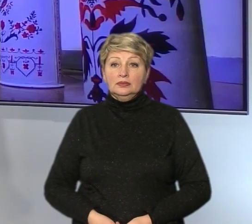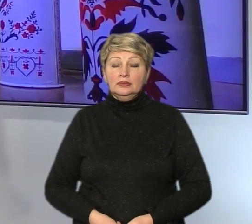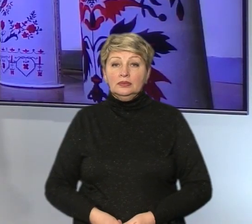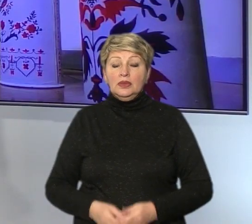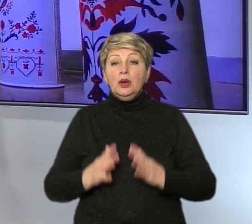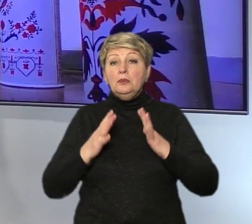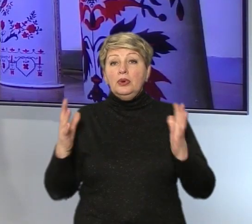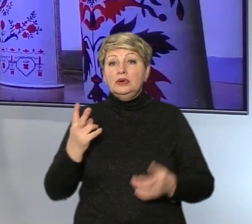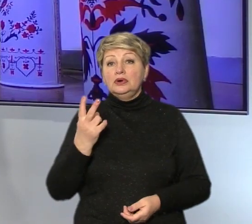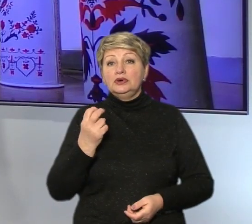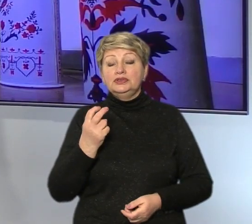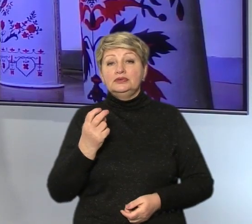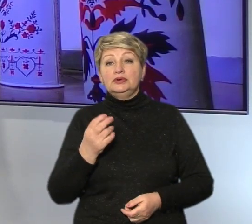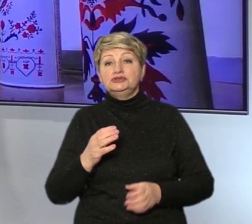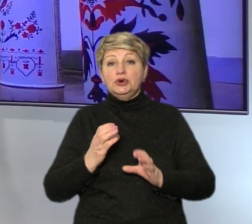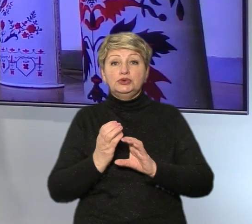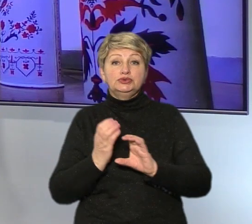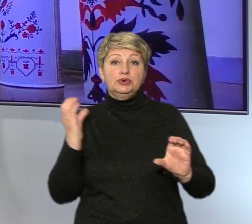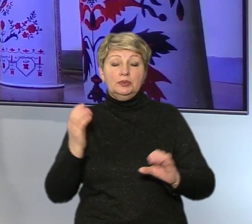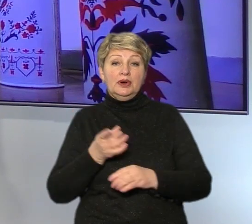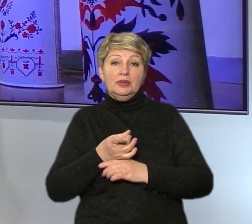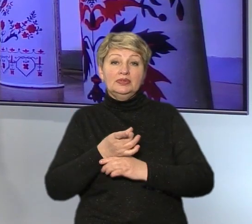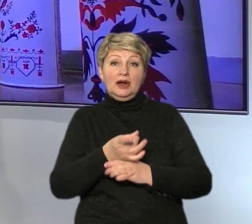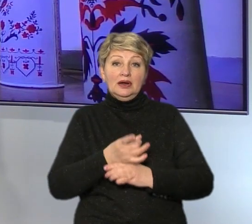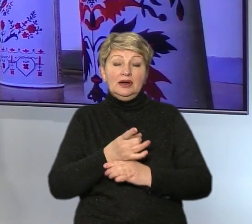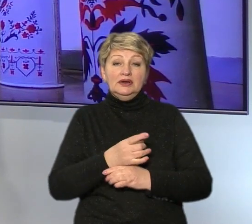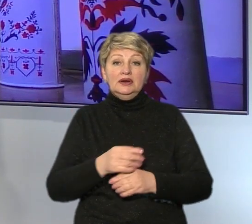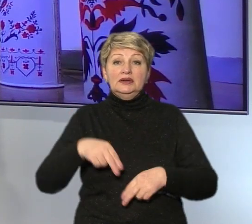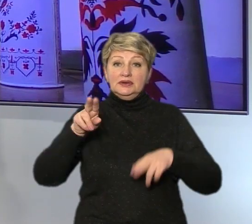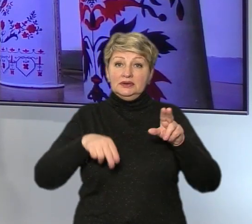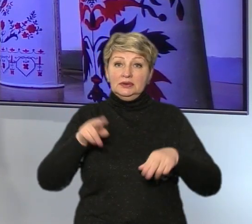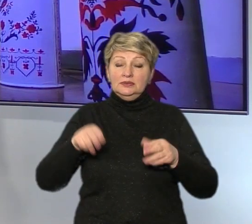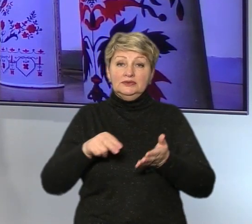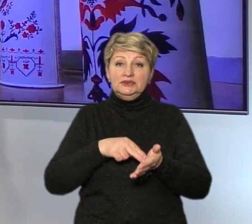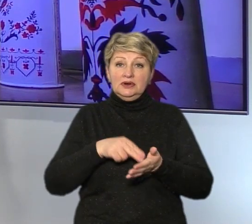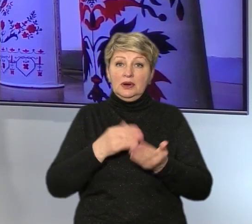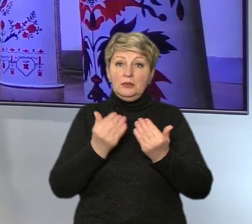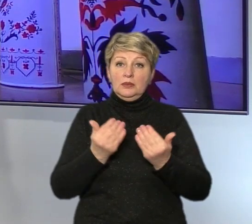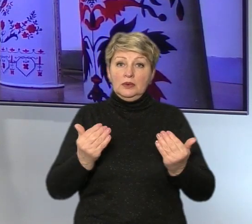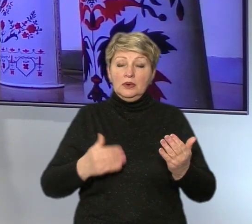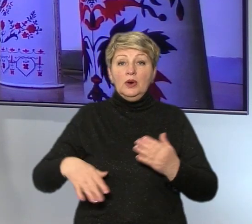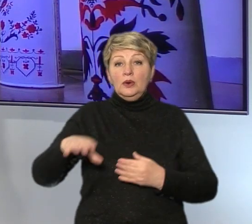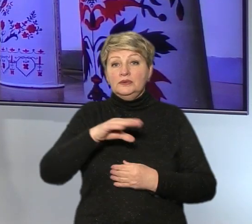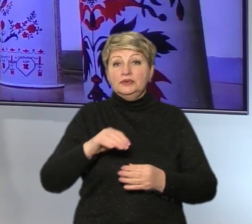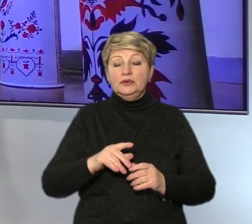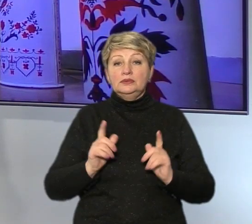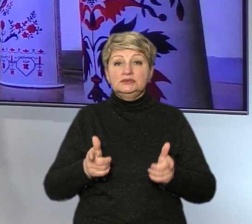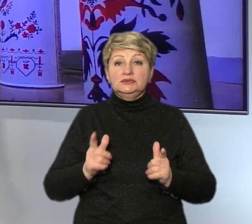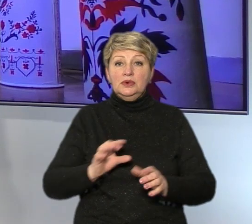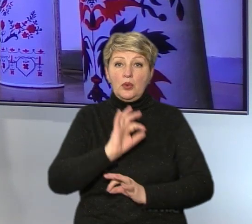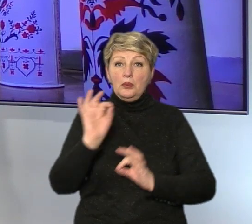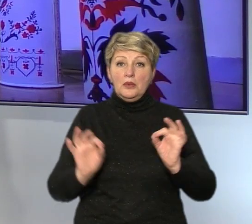Більше 200 тубусів від танкових снарядів розмалювали у Черкаському краєзнавчому музеї. Усе у межах проєкту «Малюємо